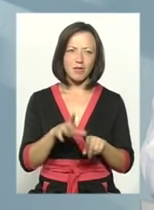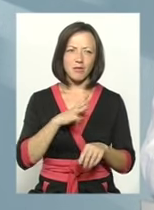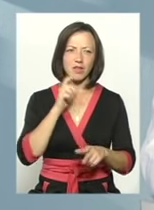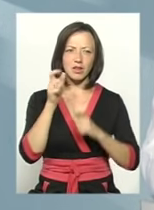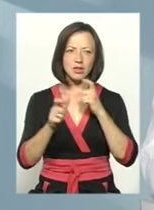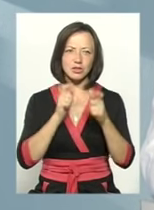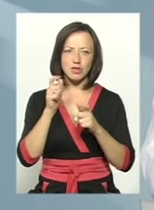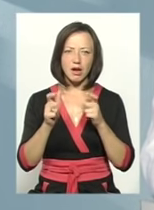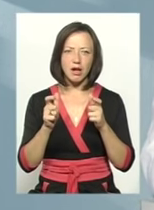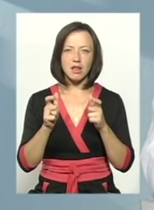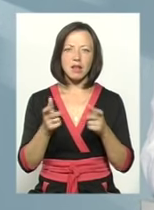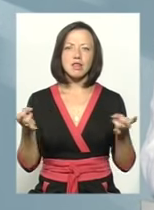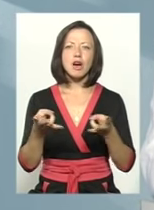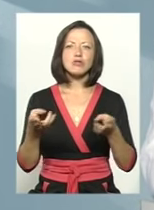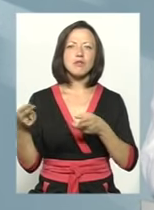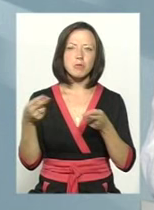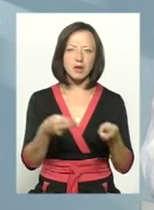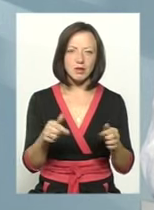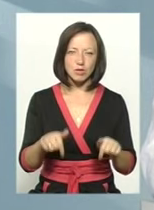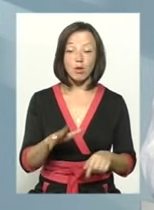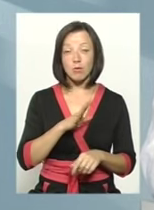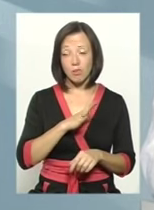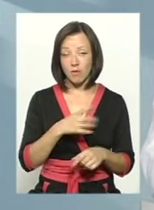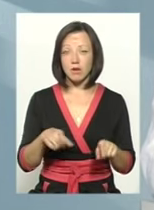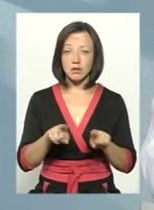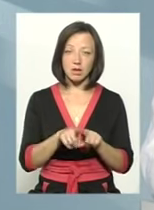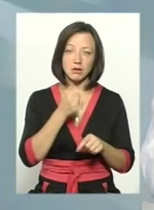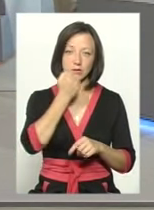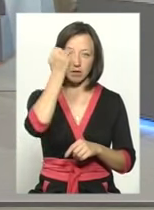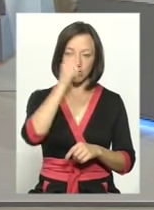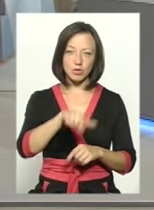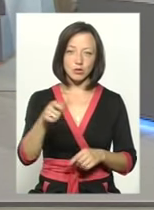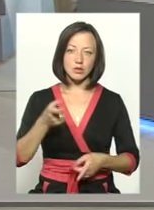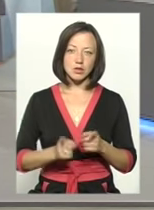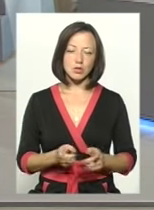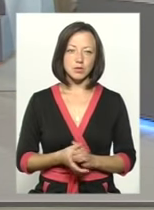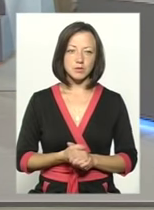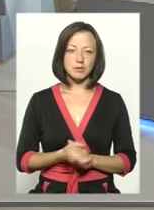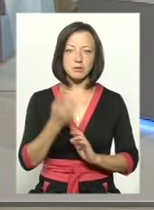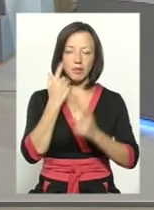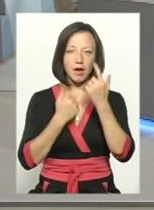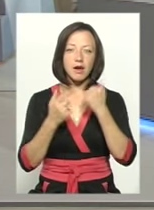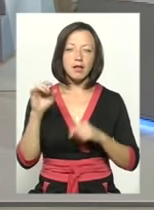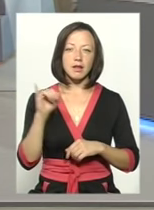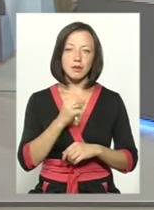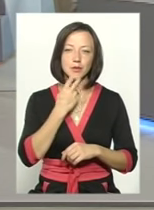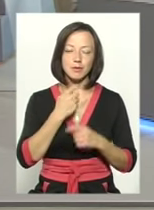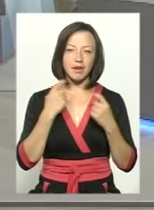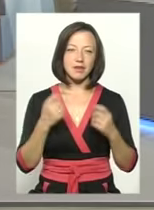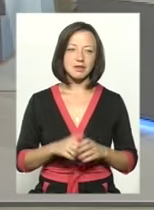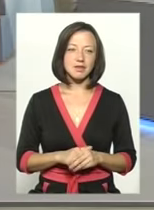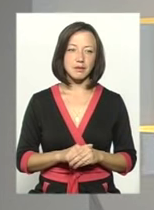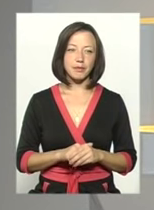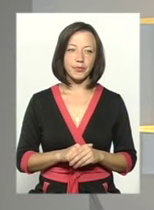що кричали, на що Ви приїхали сюди, а бувало таке, що дякували люди в дійсності, плакали і посміхалися.